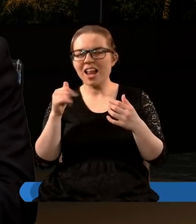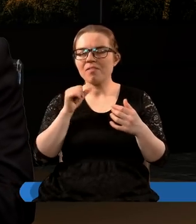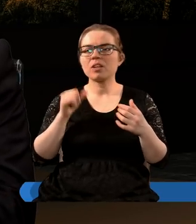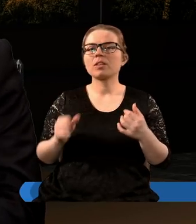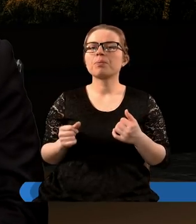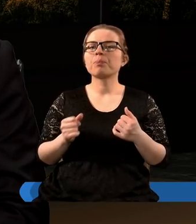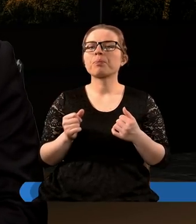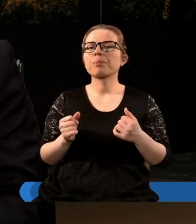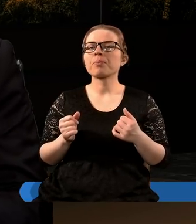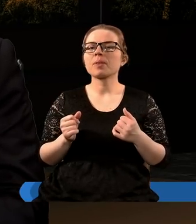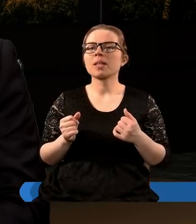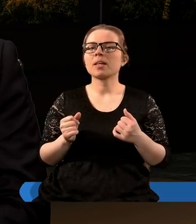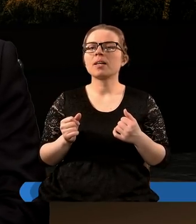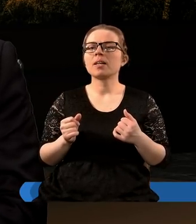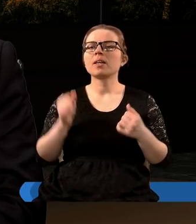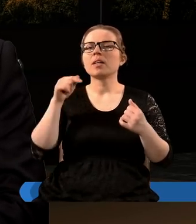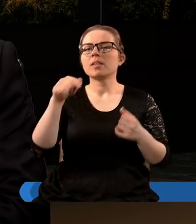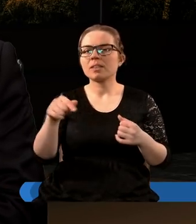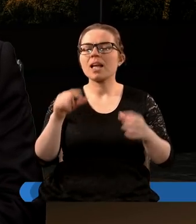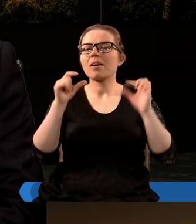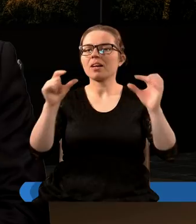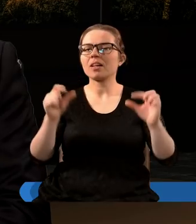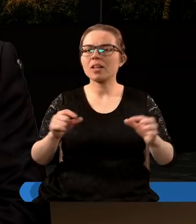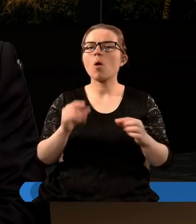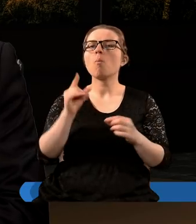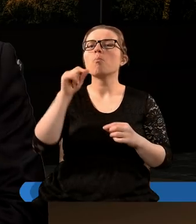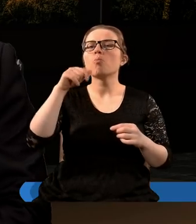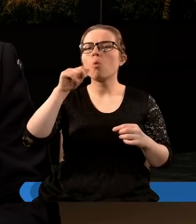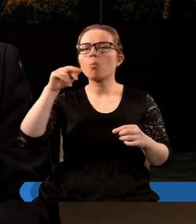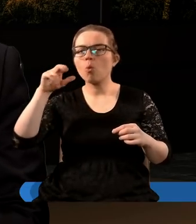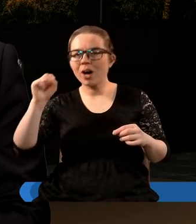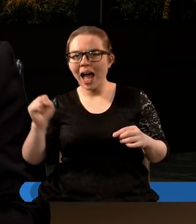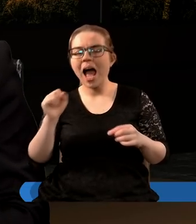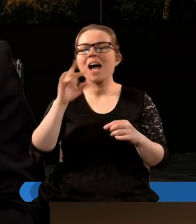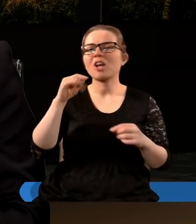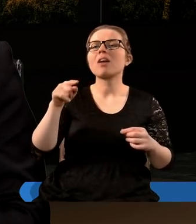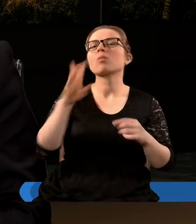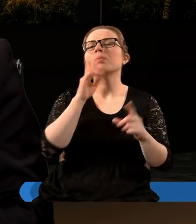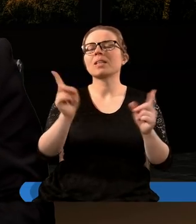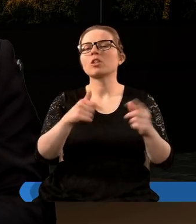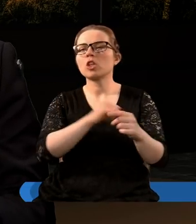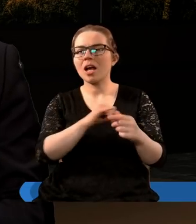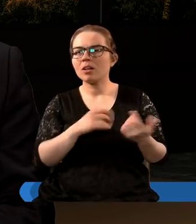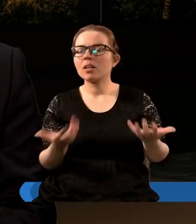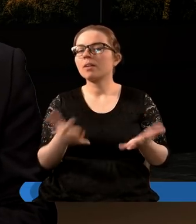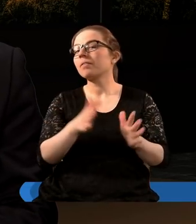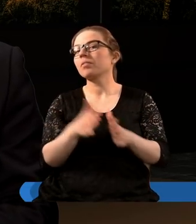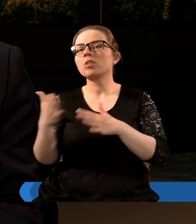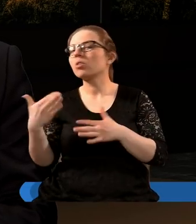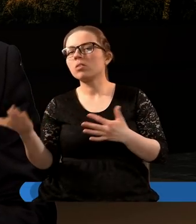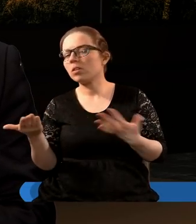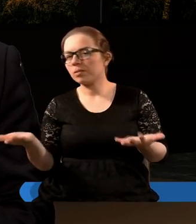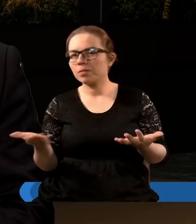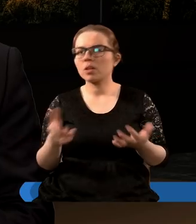potem, czy wełna, prawda? Więc w tym kontekście purpura, czy szkarłat to symbol grzechu. Z drugiej strony